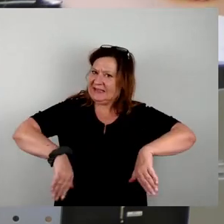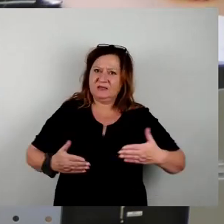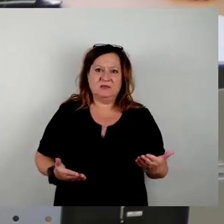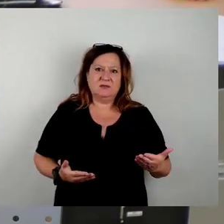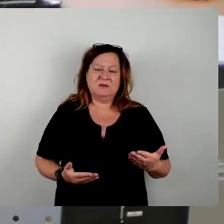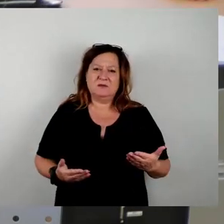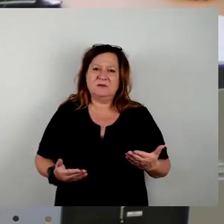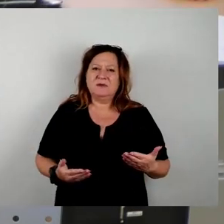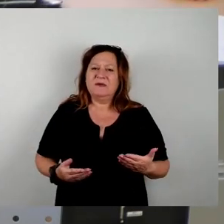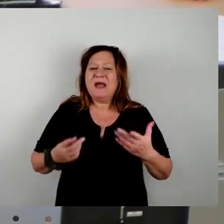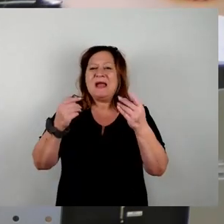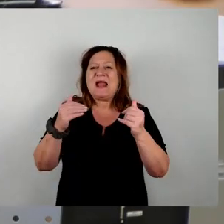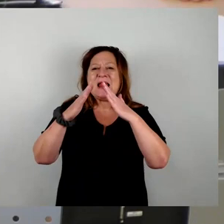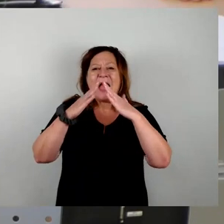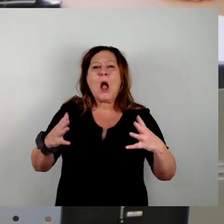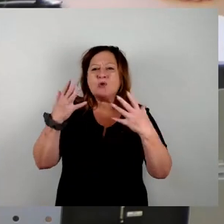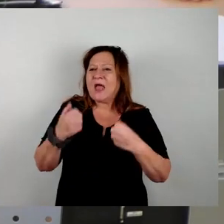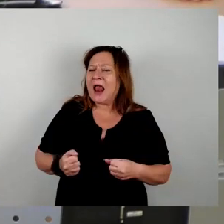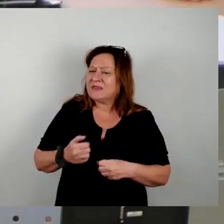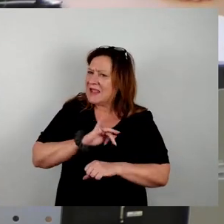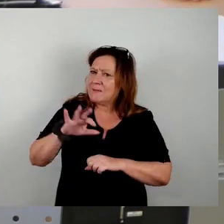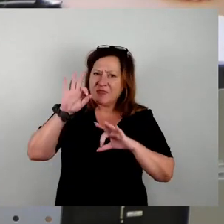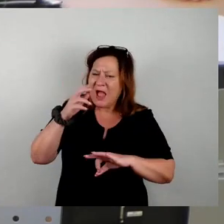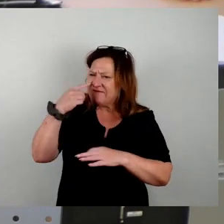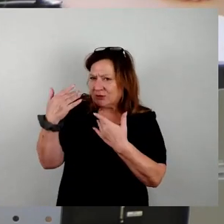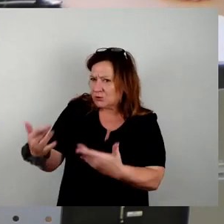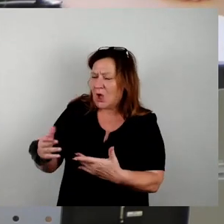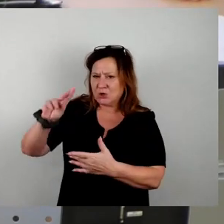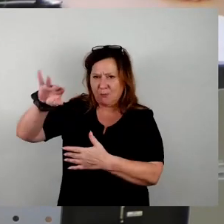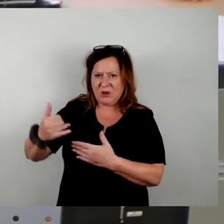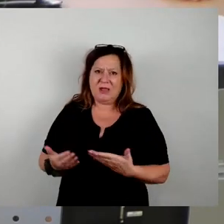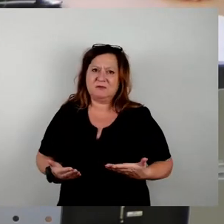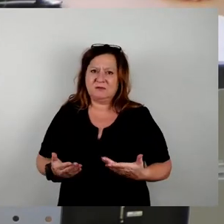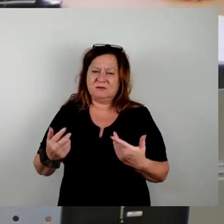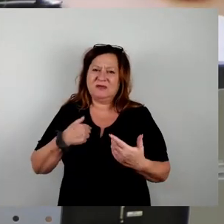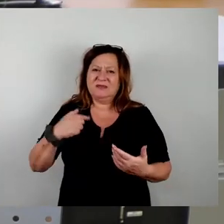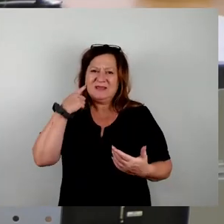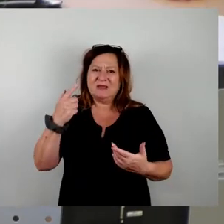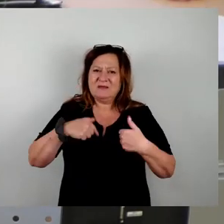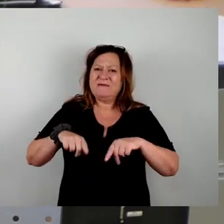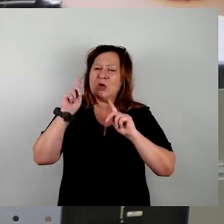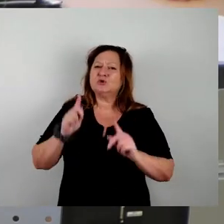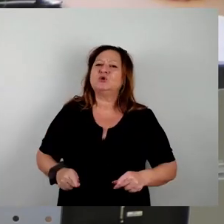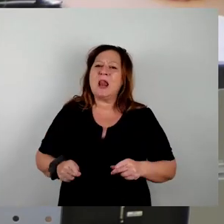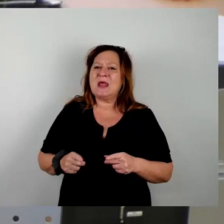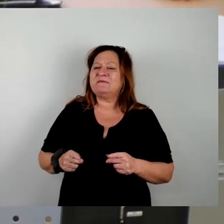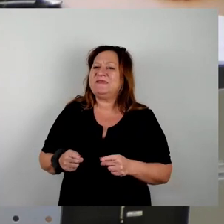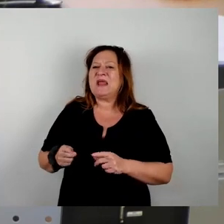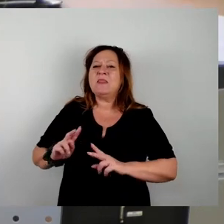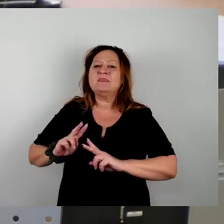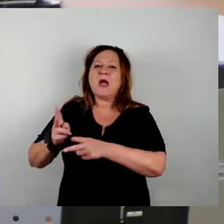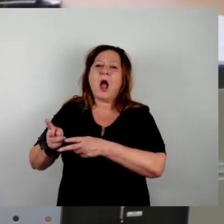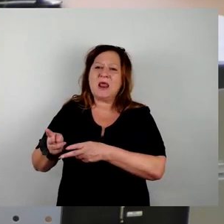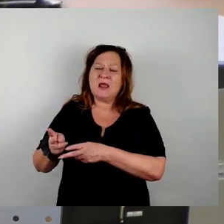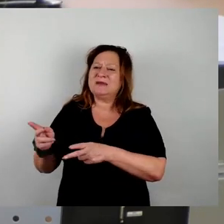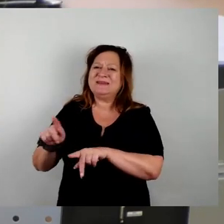Haushalt immer, wenn es um solche Projekte geht. Und wir denken, wir sollten es als Darlehen ausreichen und nicht als Zuschuss. Und da bitte ich um